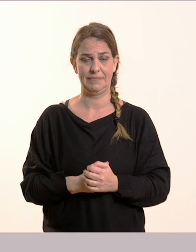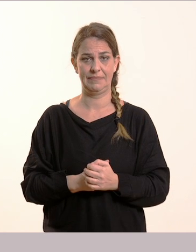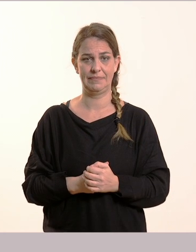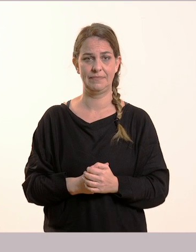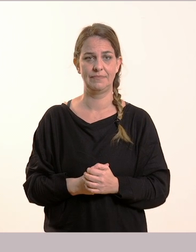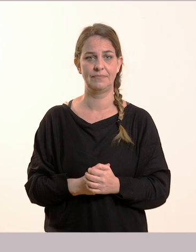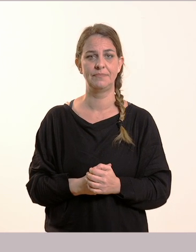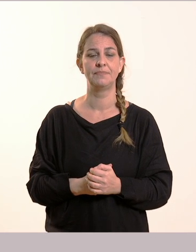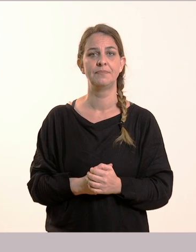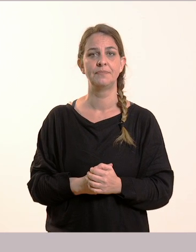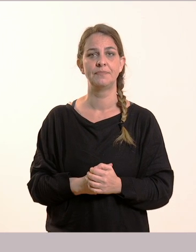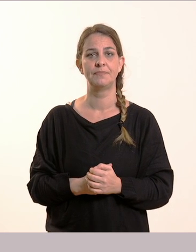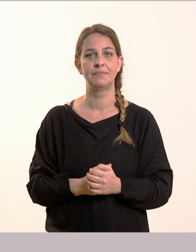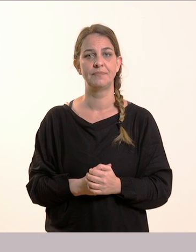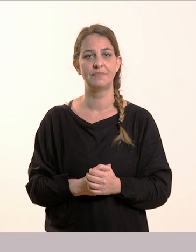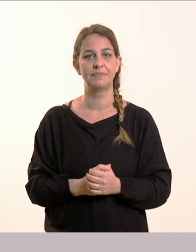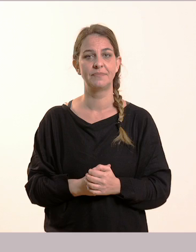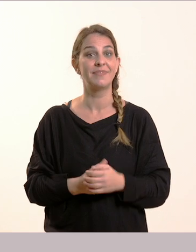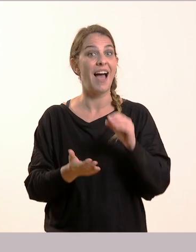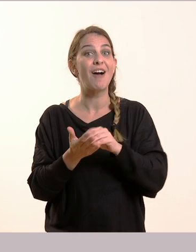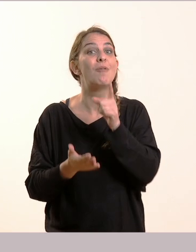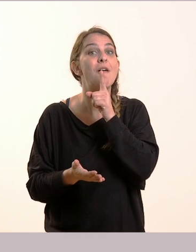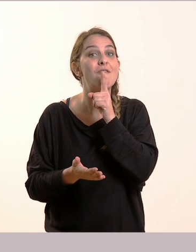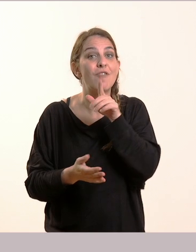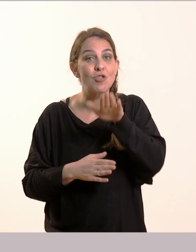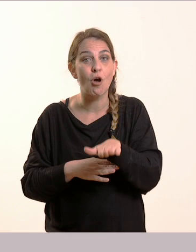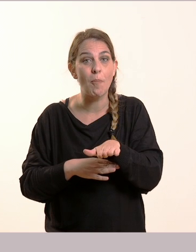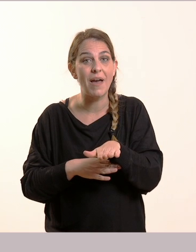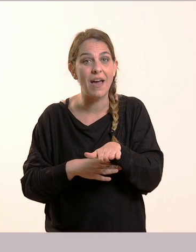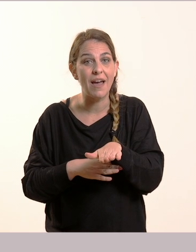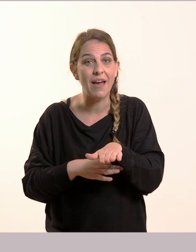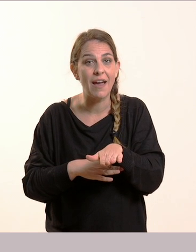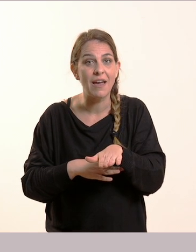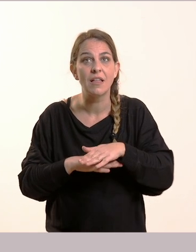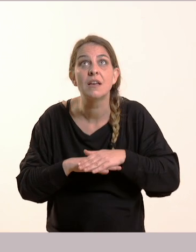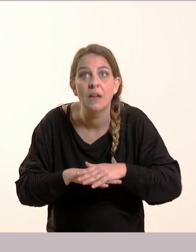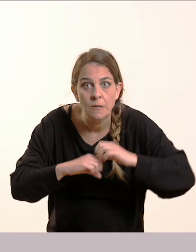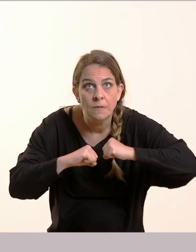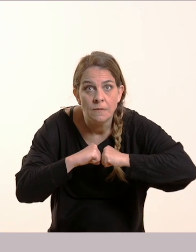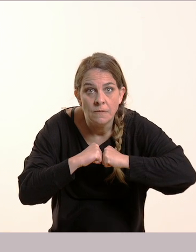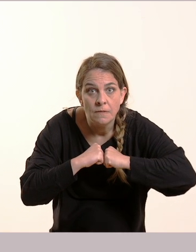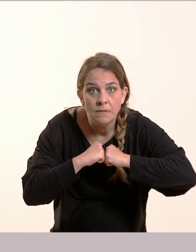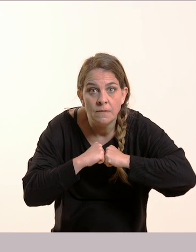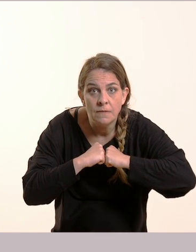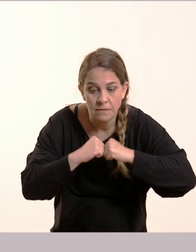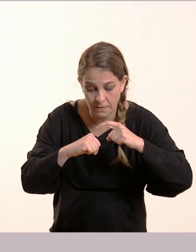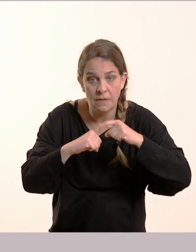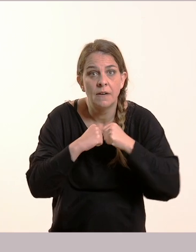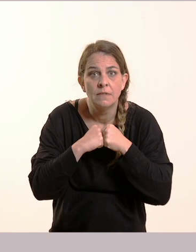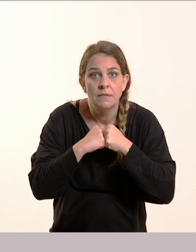Έχει επίσης και τις χούφτες τους σφιγμένες έτσι, κάτω από το χαλί και είναι έτοιμος να δει τι θα έχει να αντιμετωπίσει.